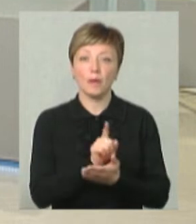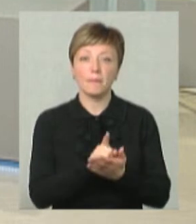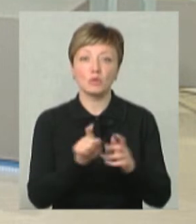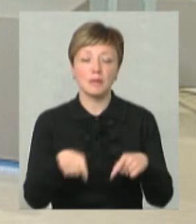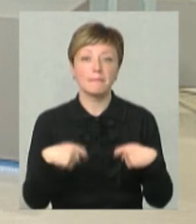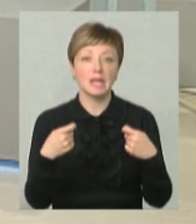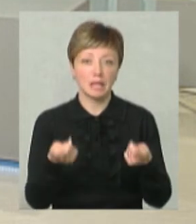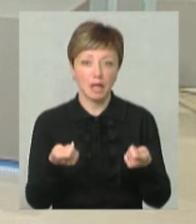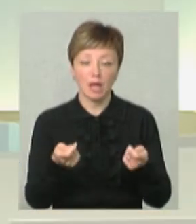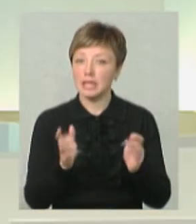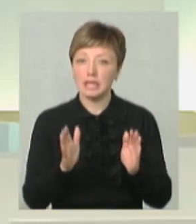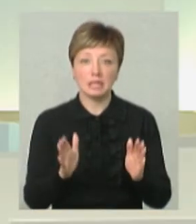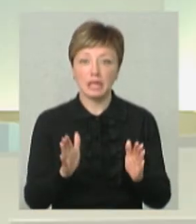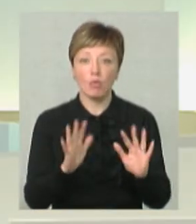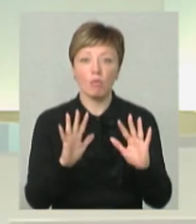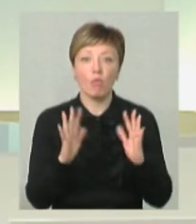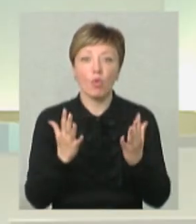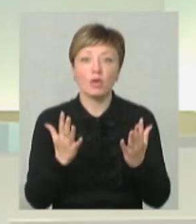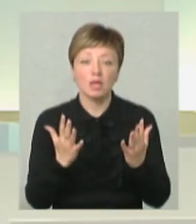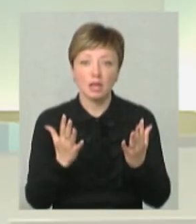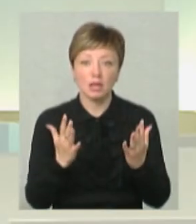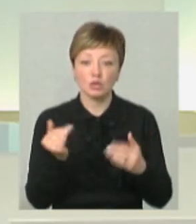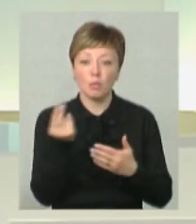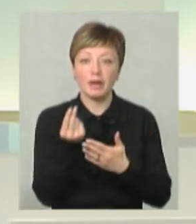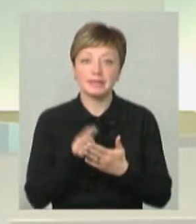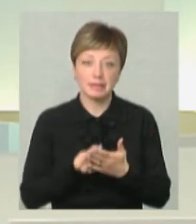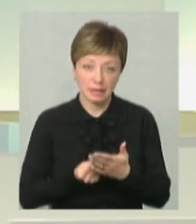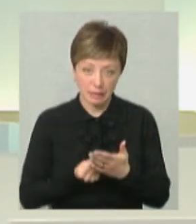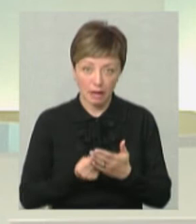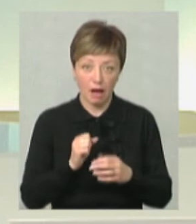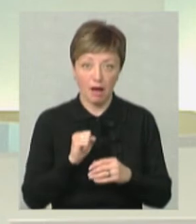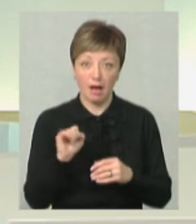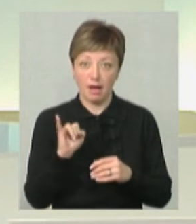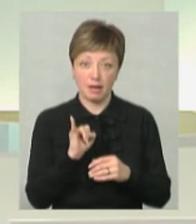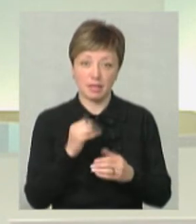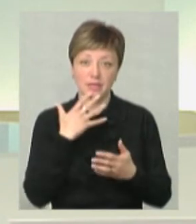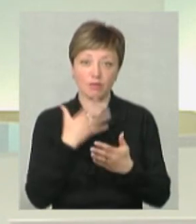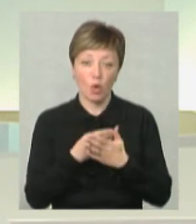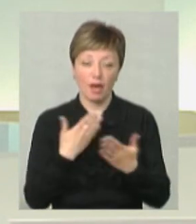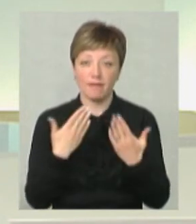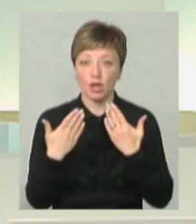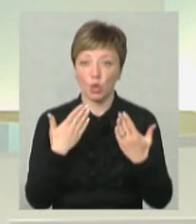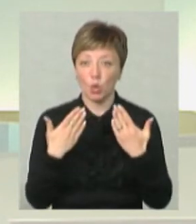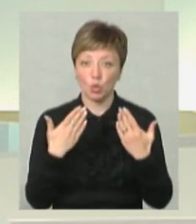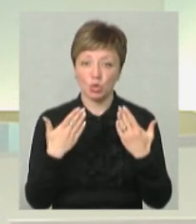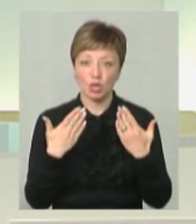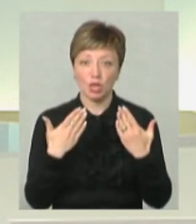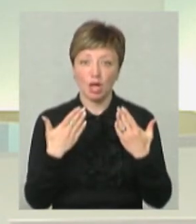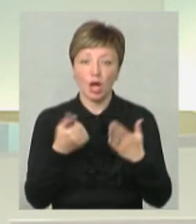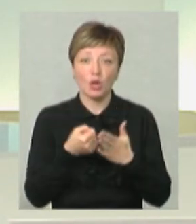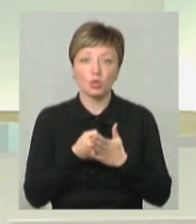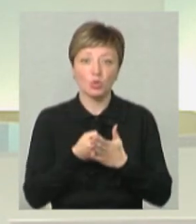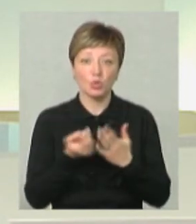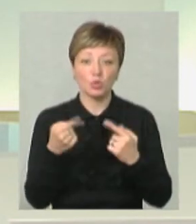не тільки ту подію, її зобразити, а й якесь своє відношення до того.